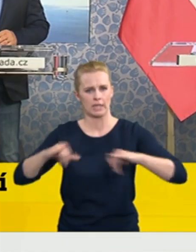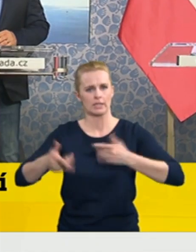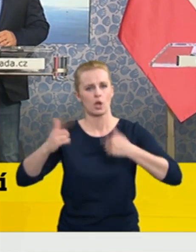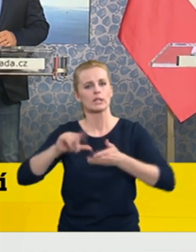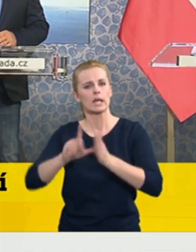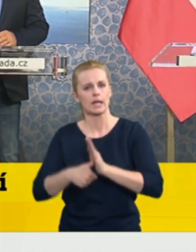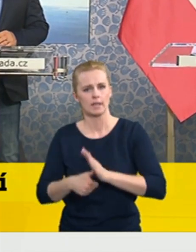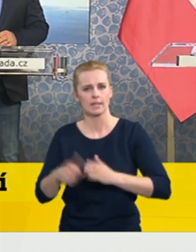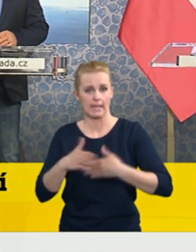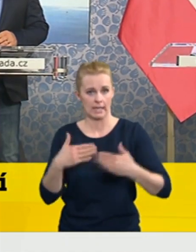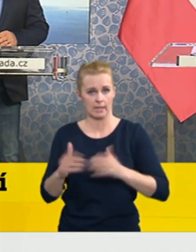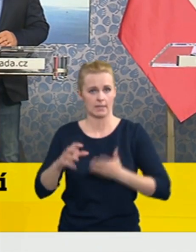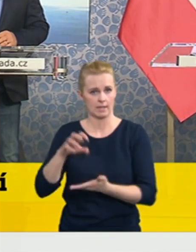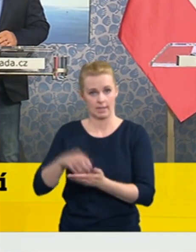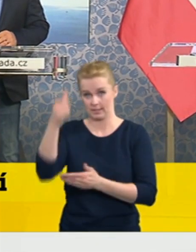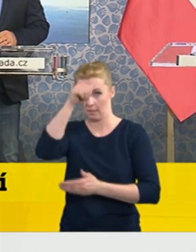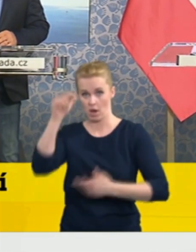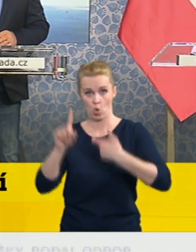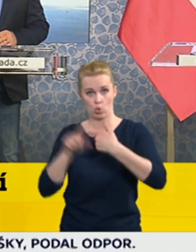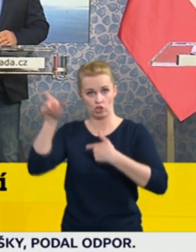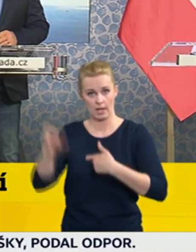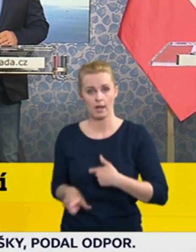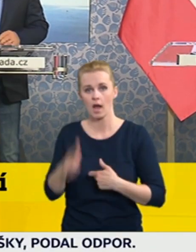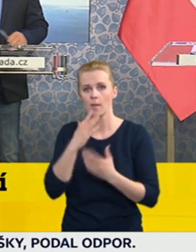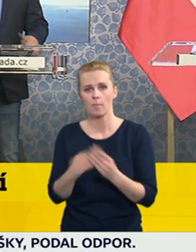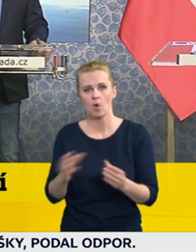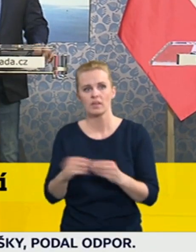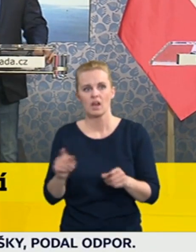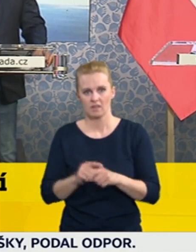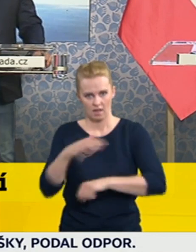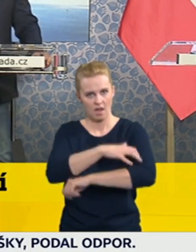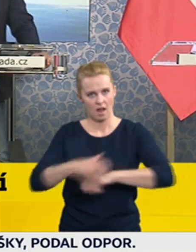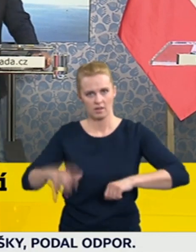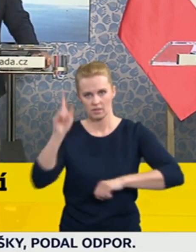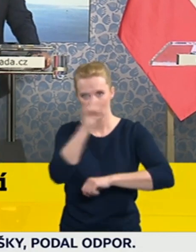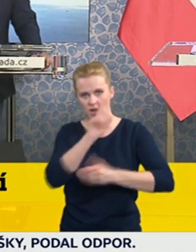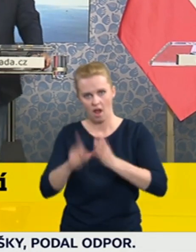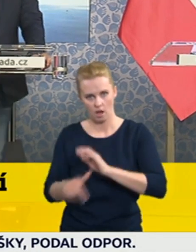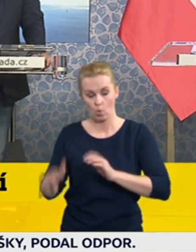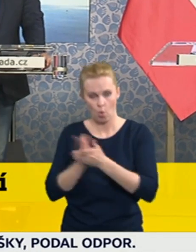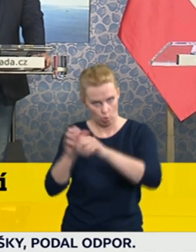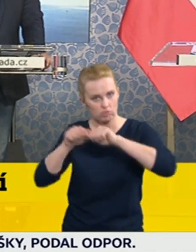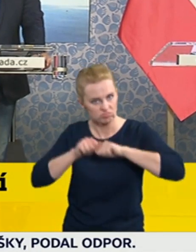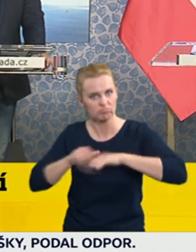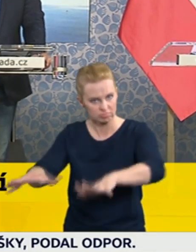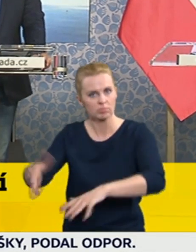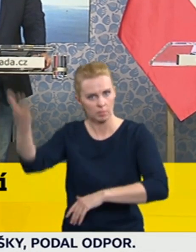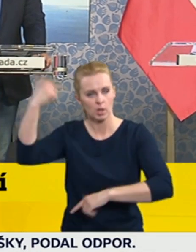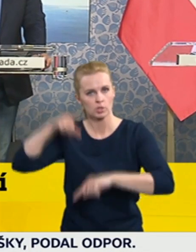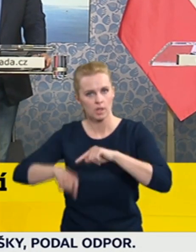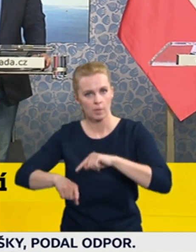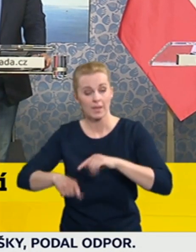řekl, že britská mutace je zřejmě v celém Královyhradeckém kraji. Znamená to, že je Česká